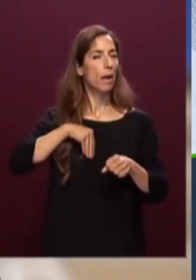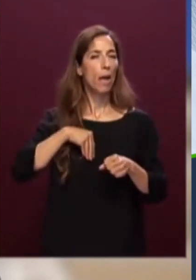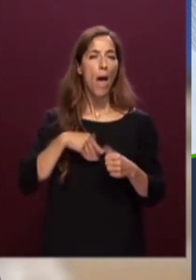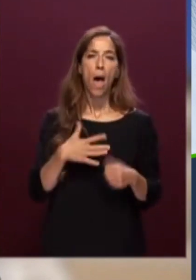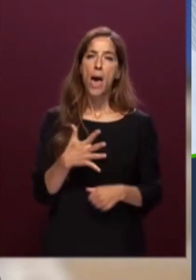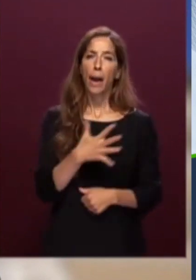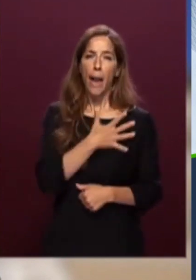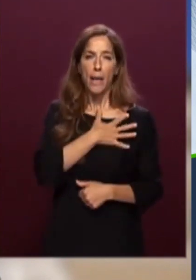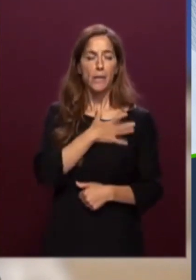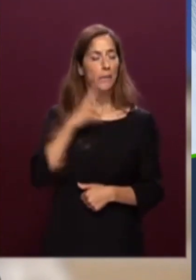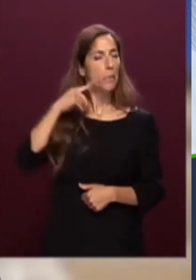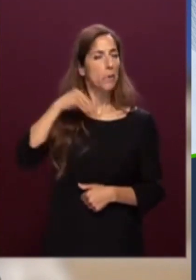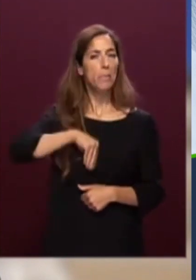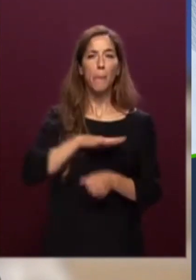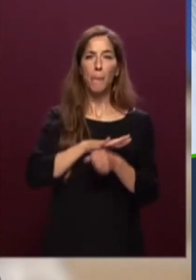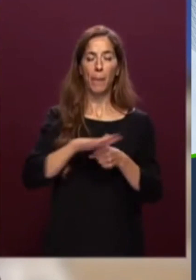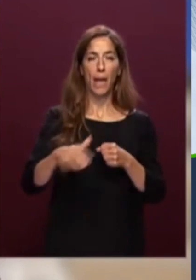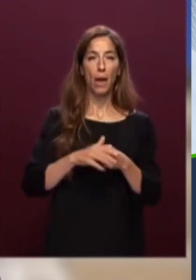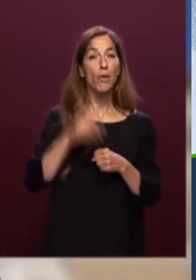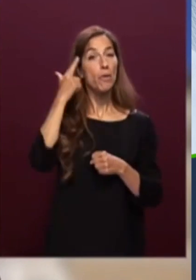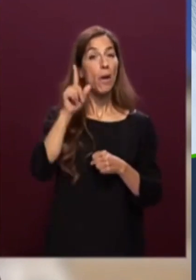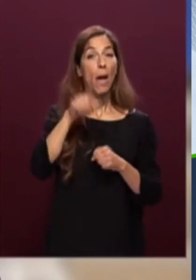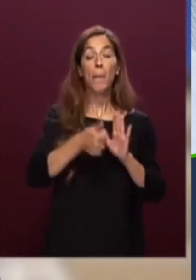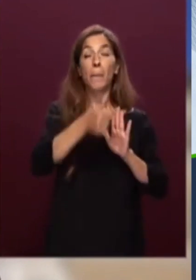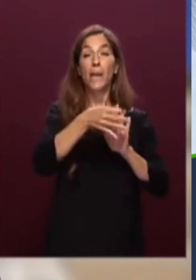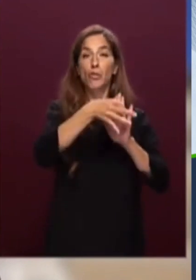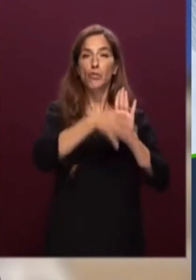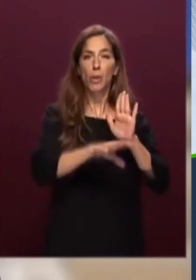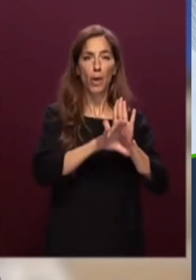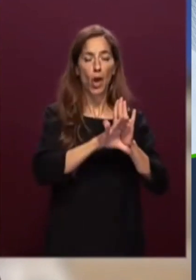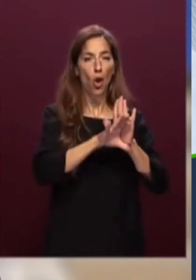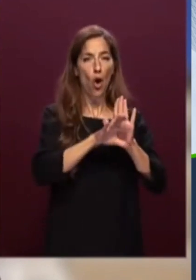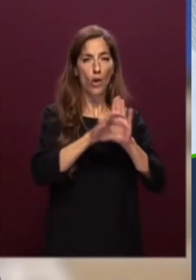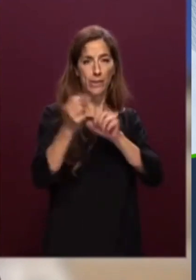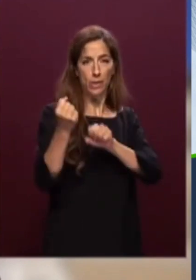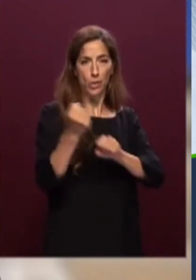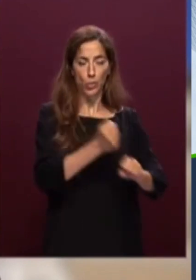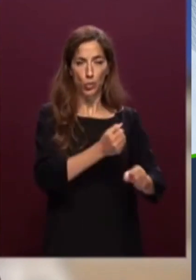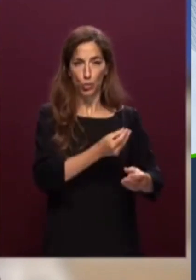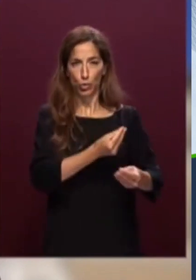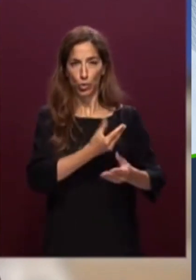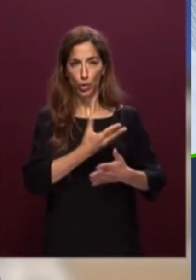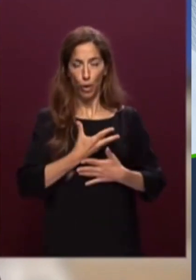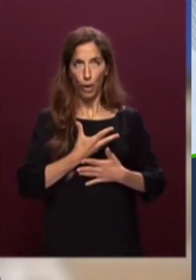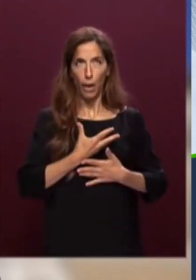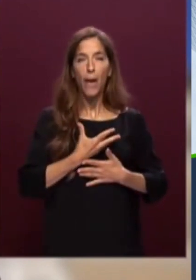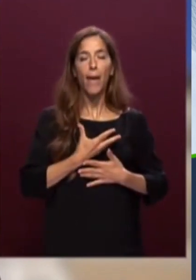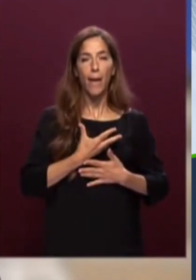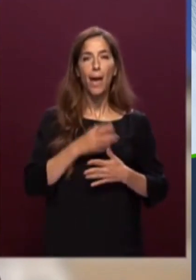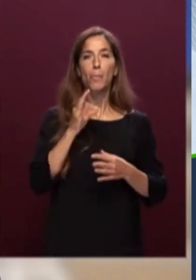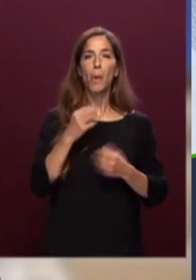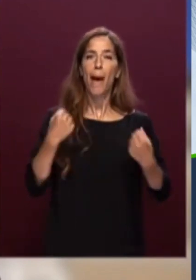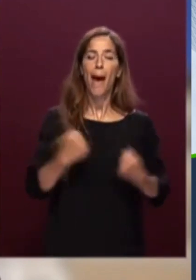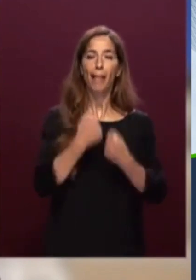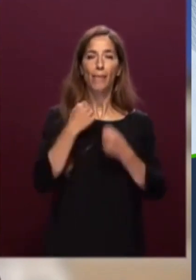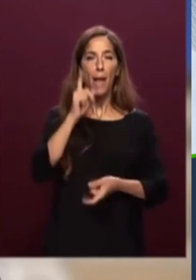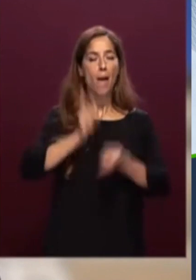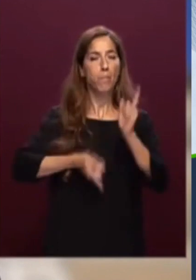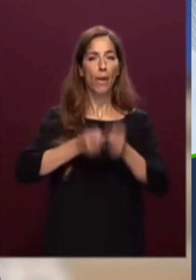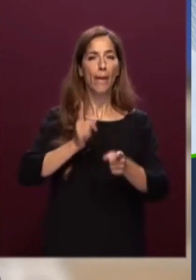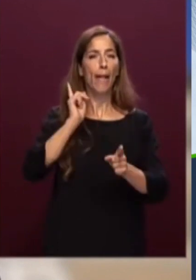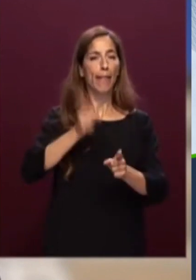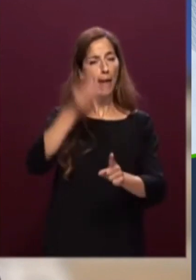riferimento i principi della nostra costituzione che pongono al centro dell'attività politica la promozione e la tutela della